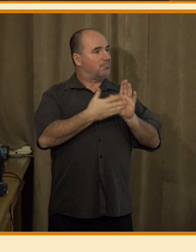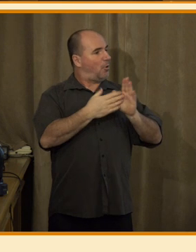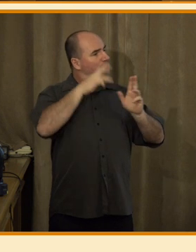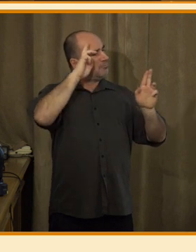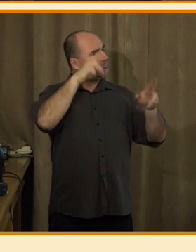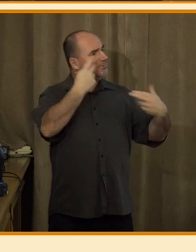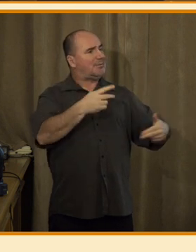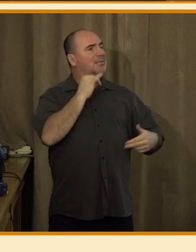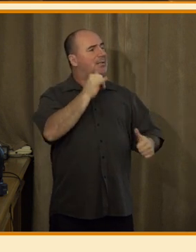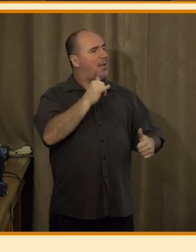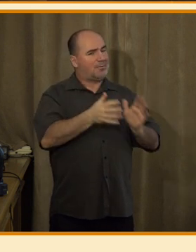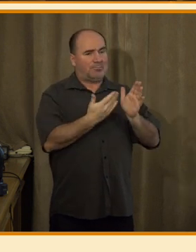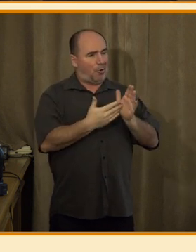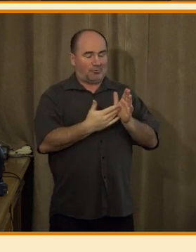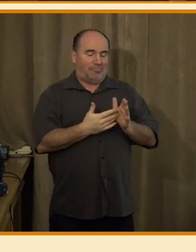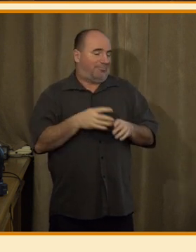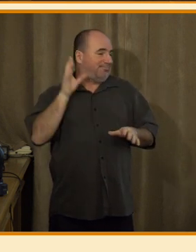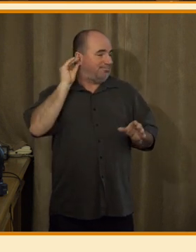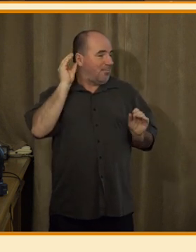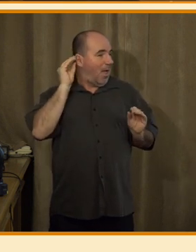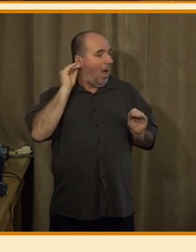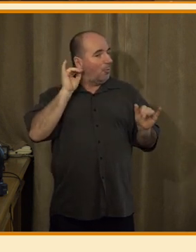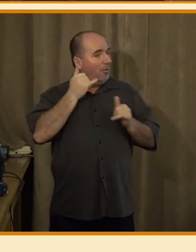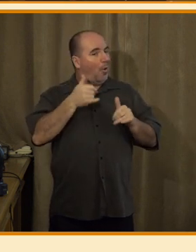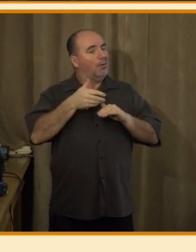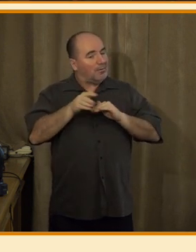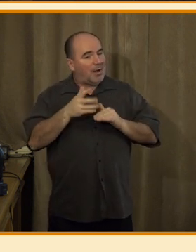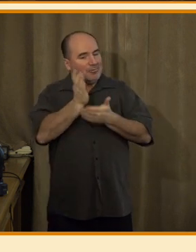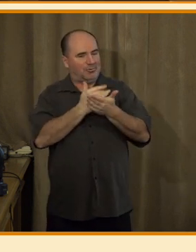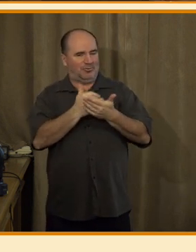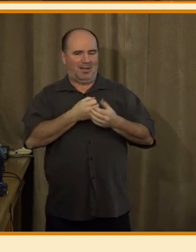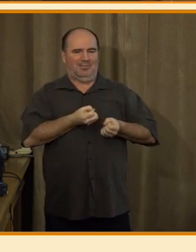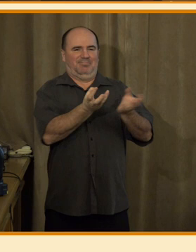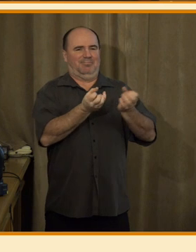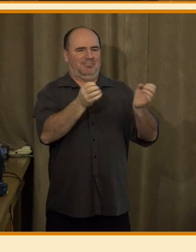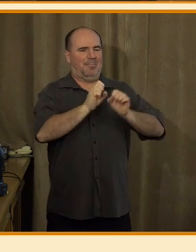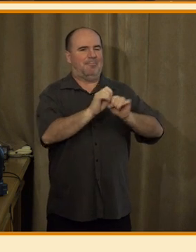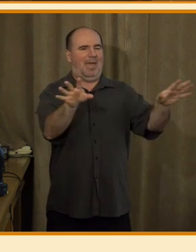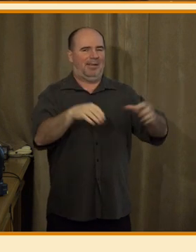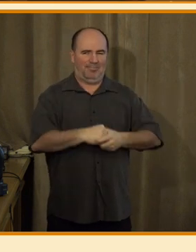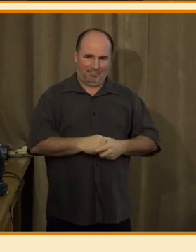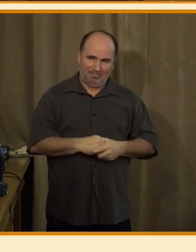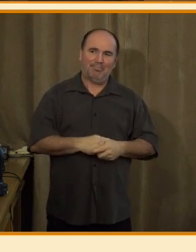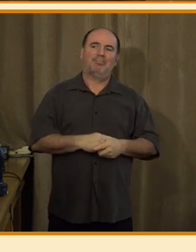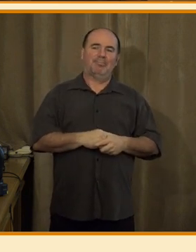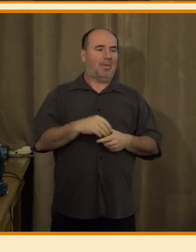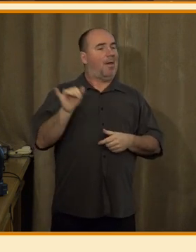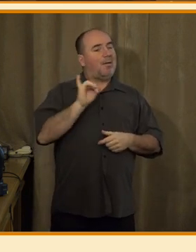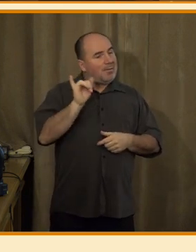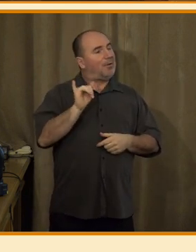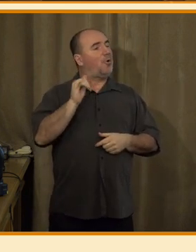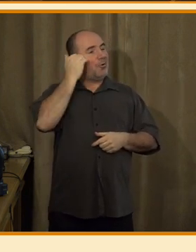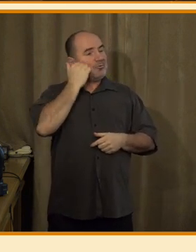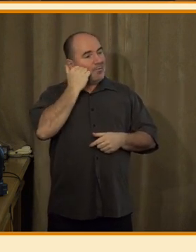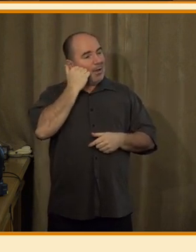Audio je prostě další složka. Máme text, máme obrázky, chceme mít všechno v audiu. Protože někteří lidé to preferují v audiu